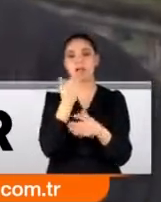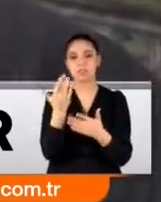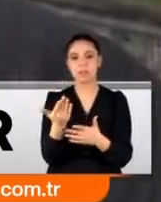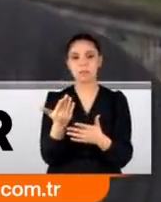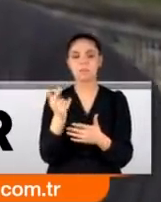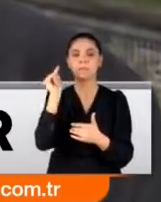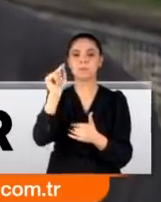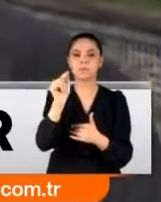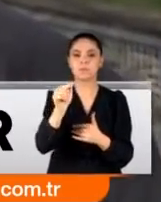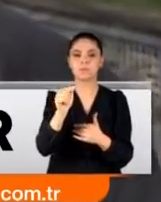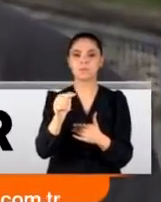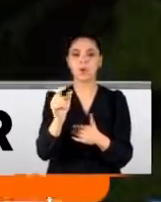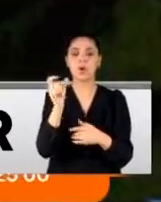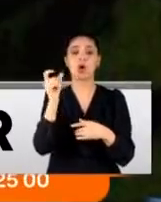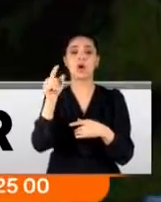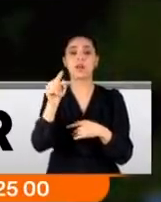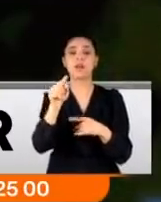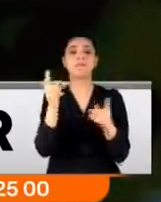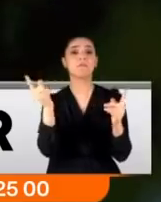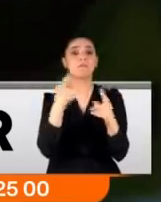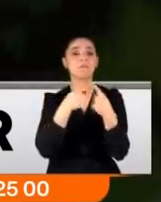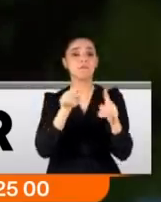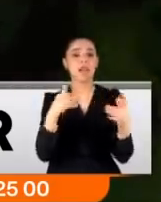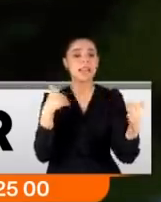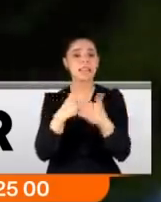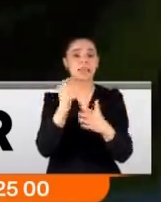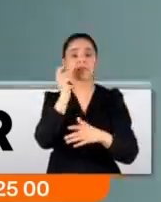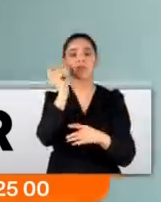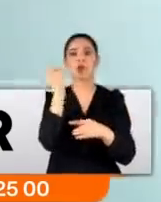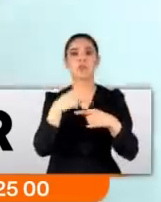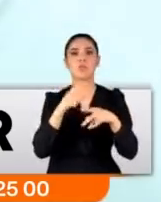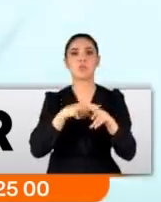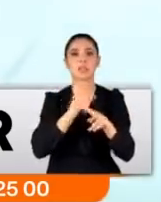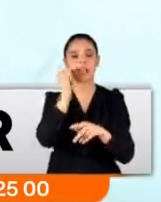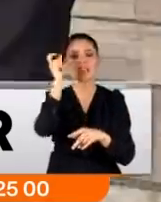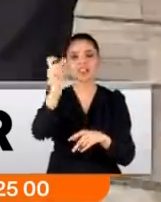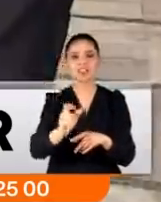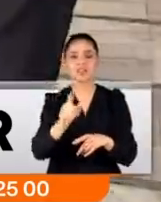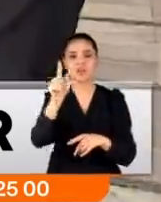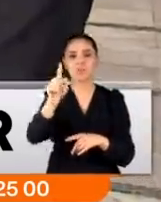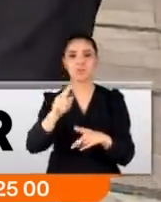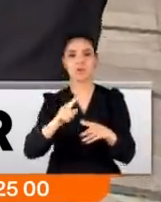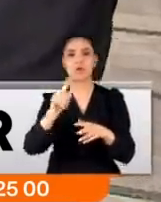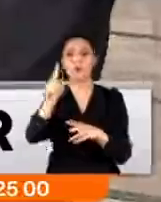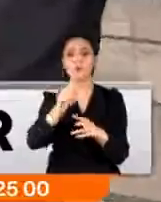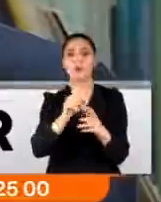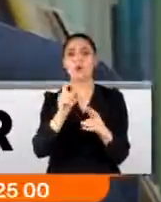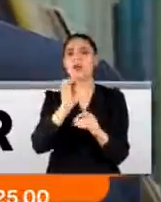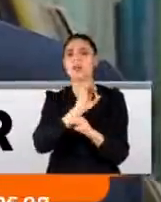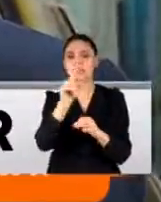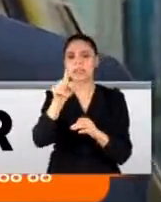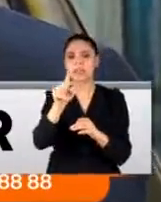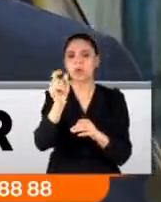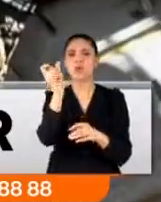Harfiyen çevirtirseniz kozmonotu yaklaşık olarak uzay kişisi diye çevirebilirim. Teknojet olur mu hocam? Hayır hiçbir tarafı Türkçe değil bunun.